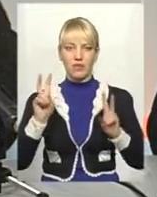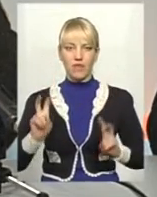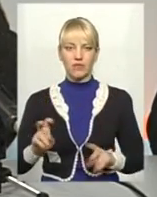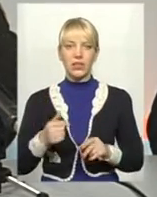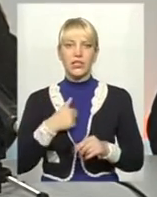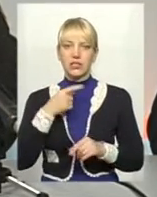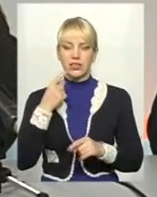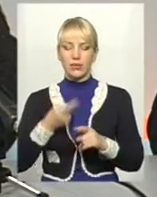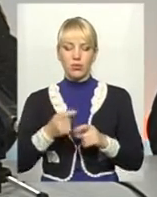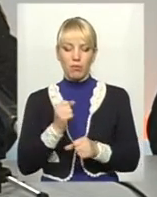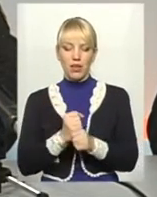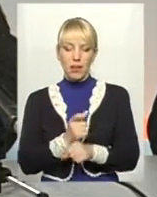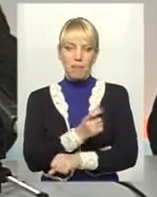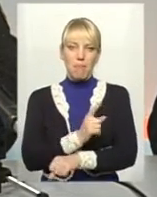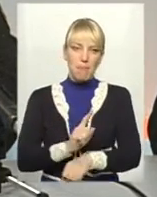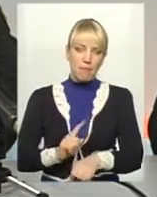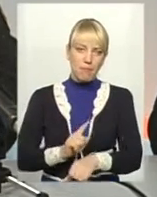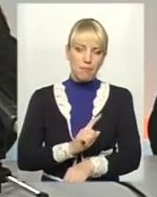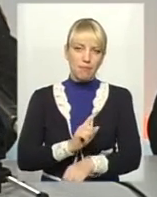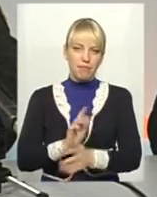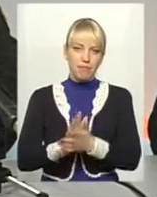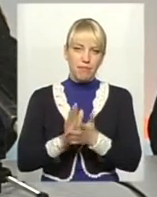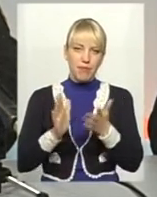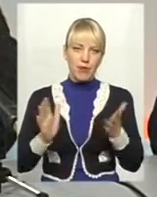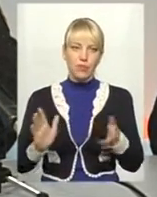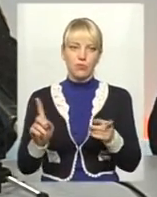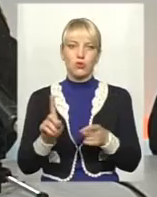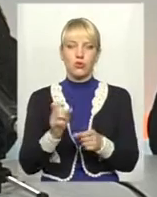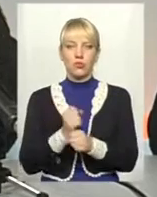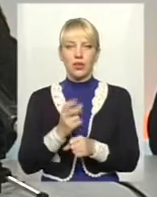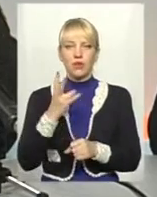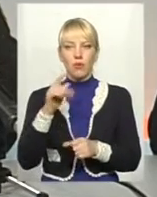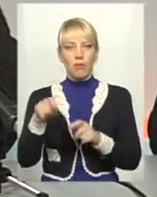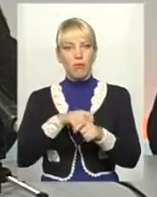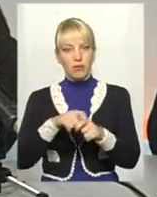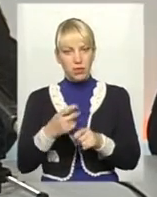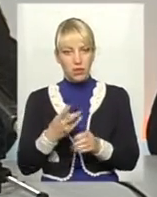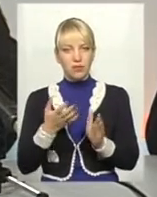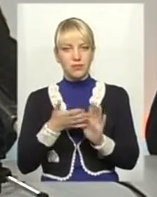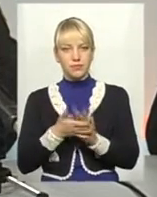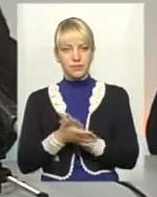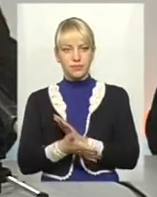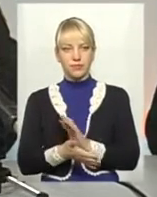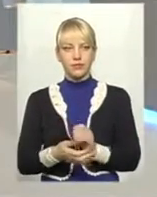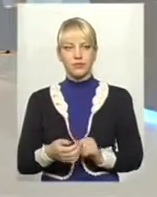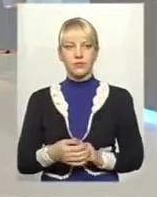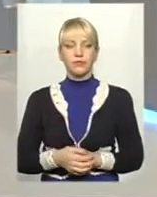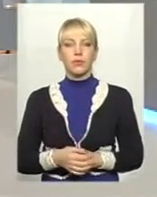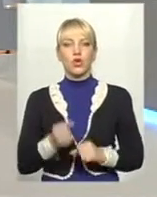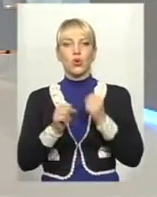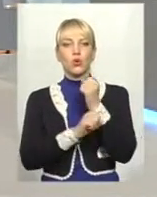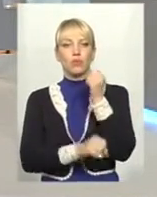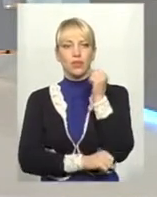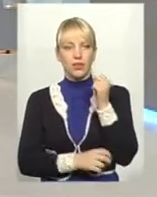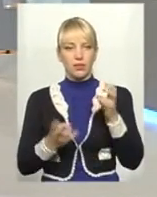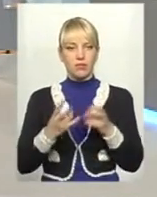максимум, вони зробили для нас. Їм треба все-таки за матеріали заплатити, робітникам заплатити, в них